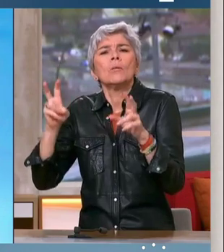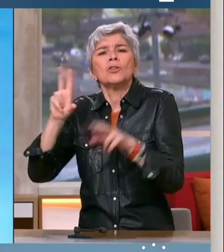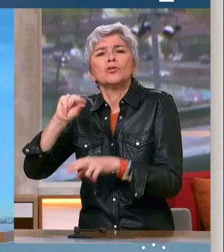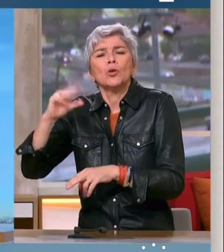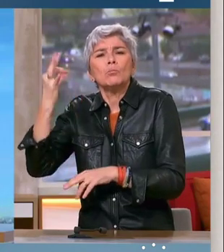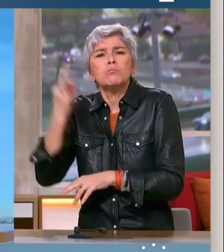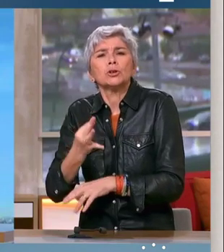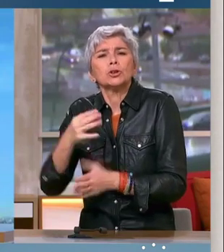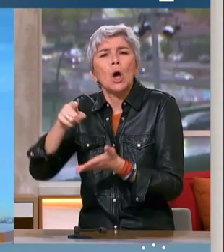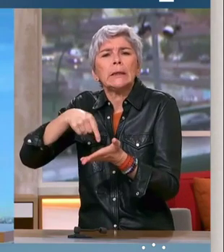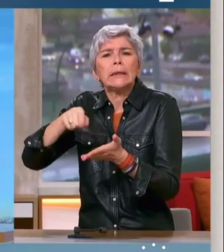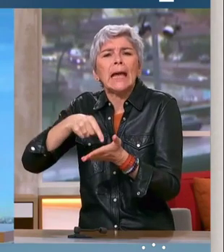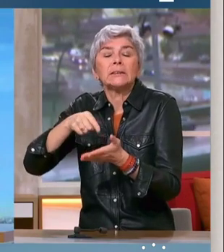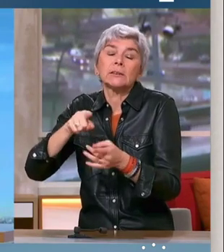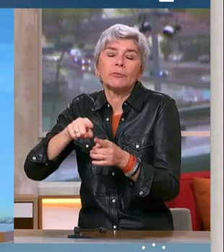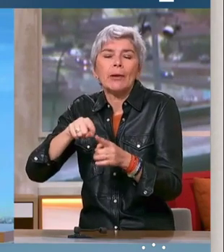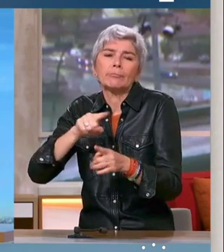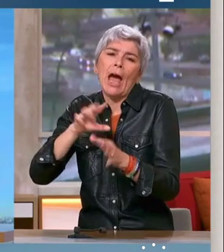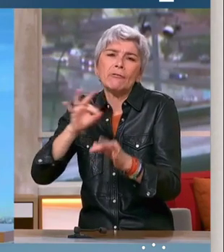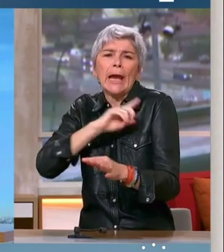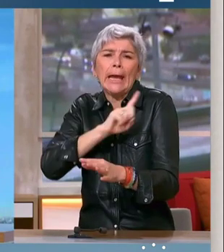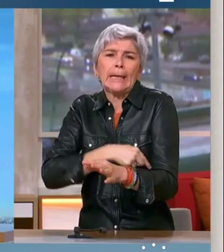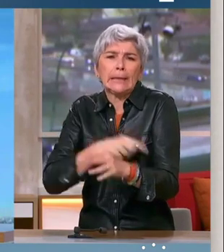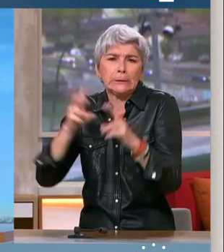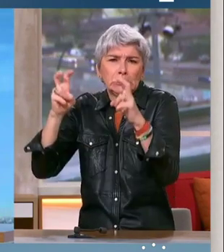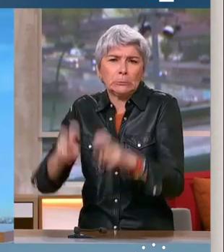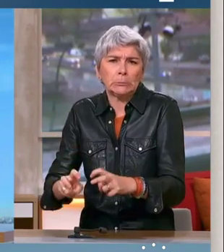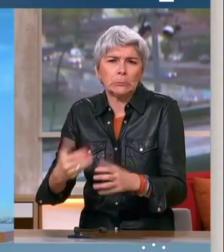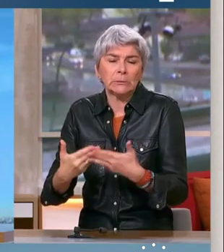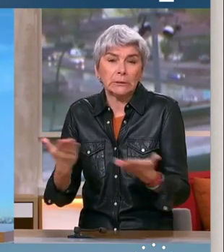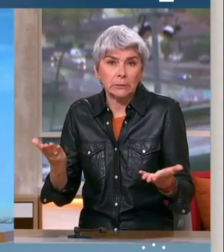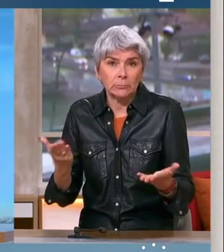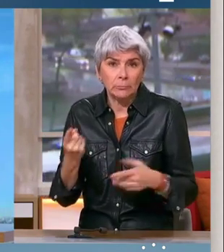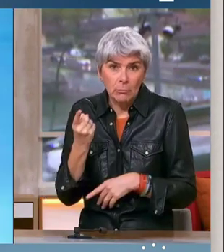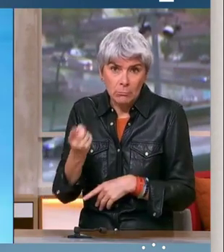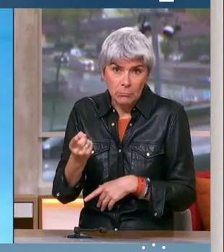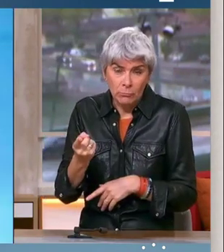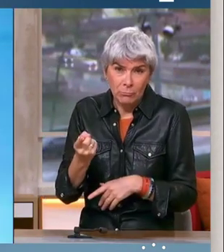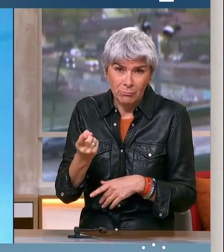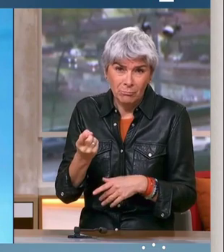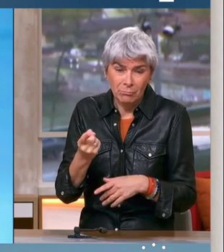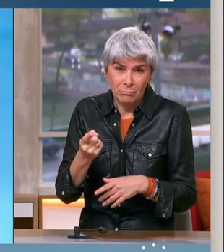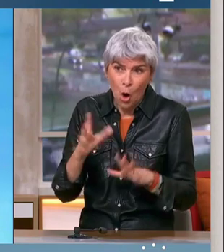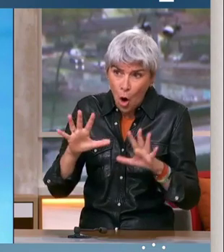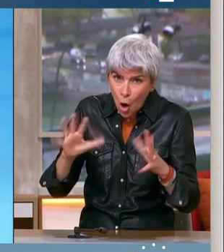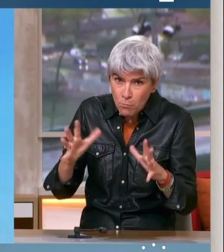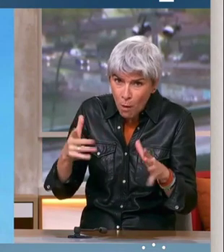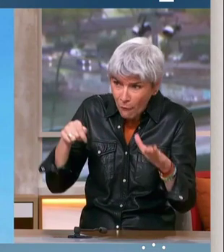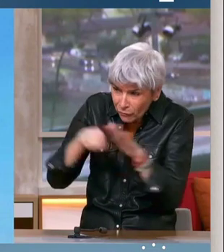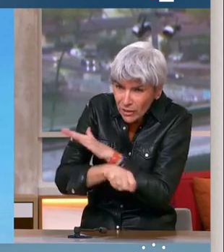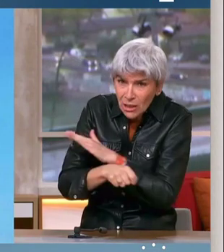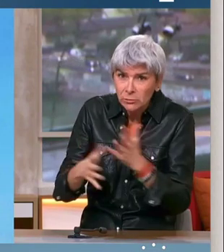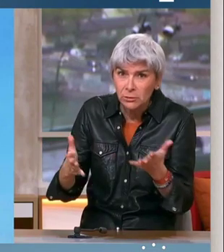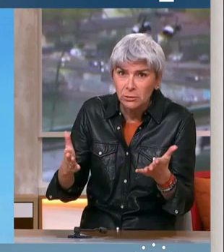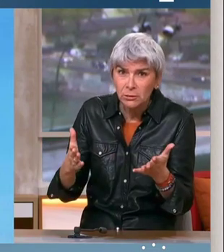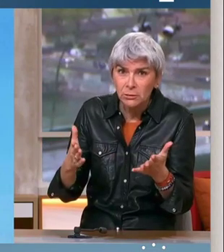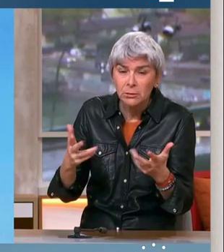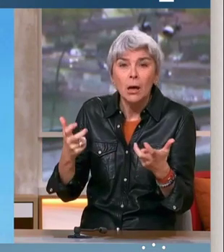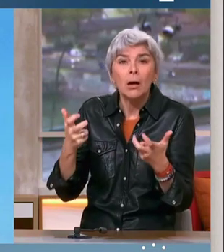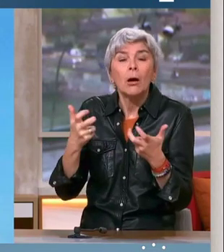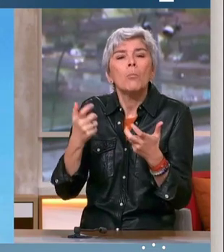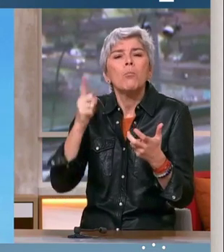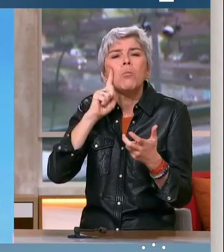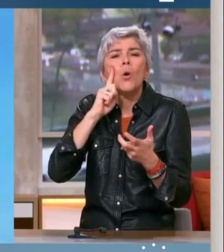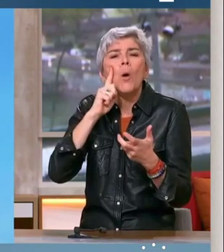la taxe des factures d'énergie, plus exactement. La question qu'on vous pose régulièrement, c'est comment vous financez ? Vous prévoyez notamment de